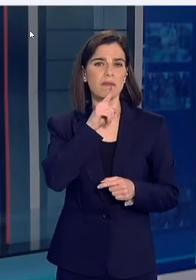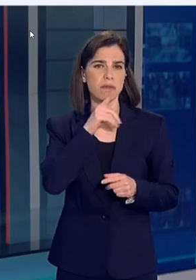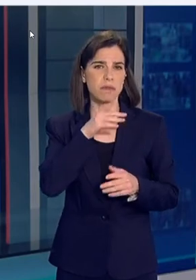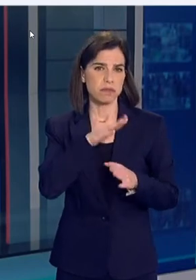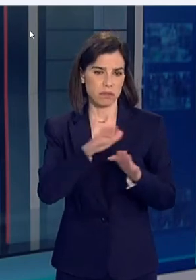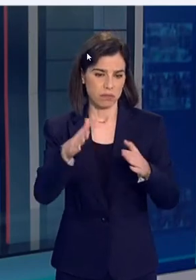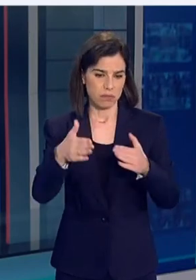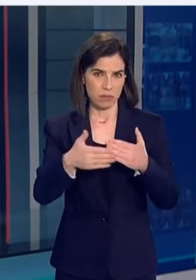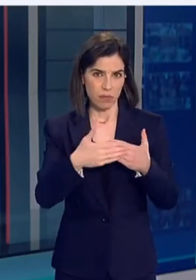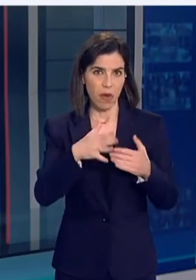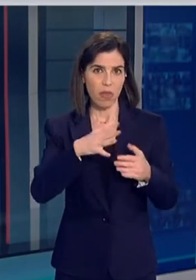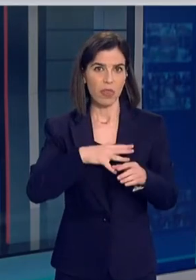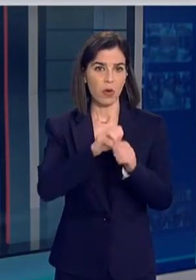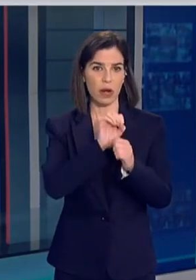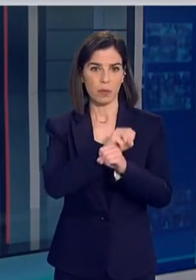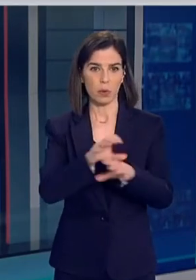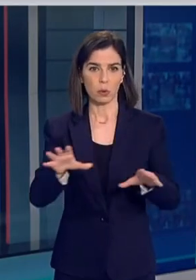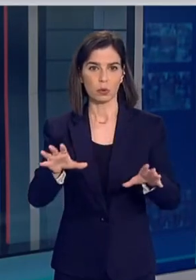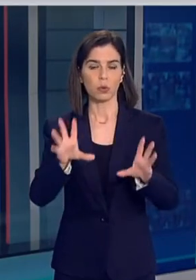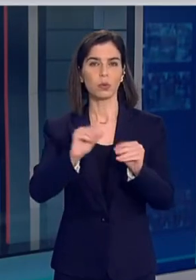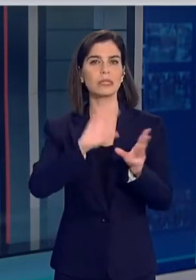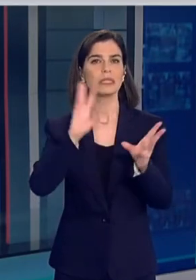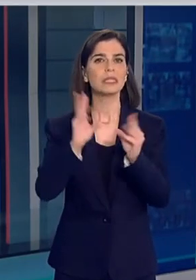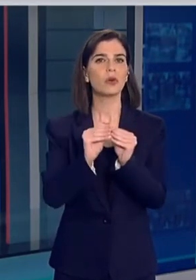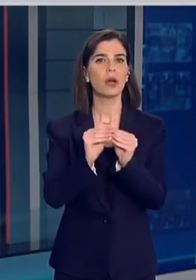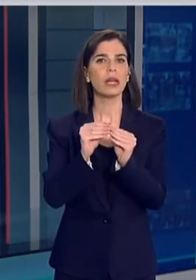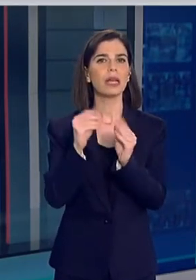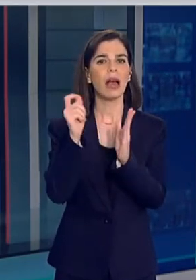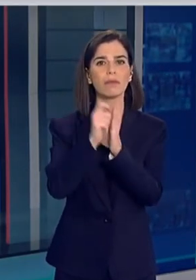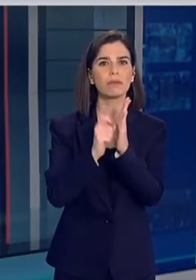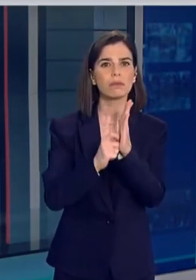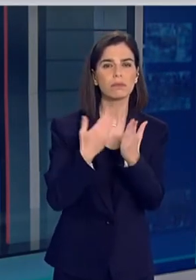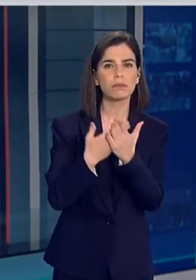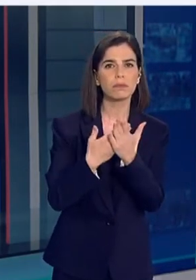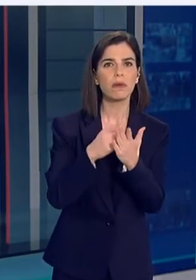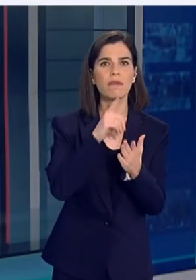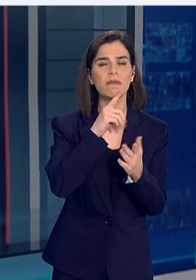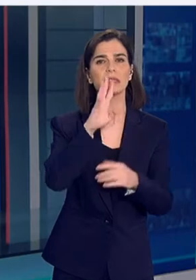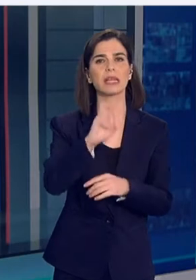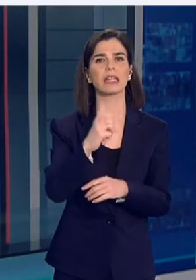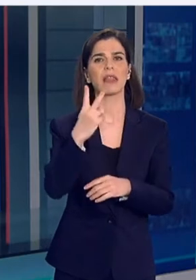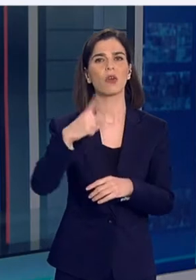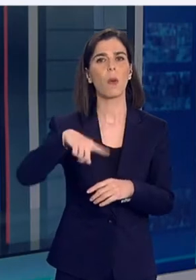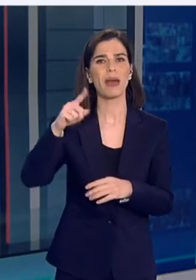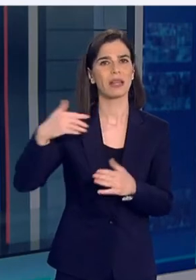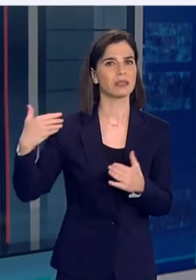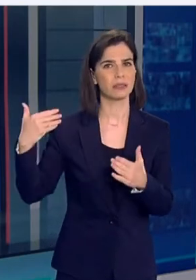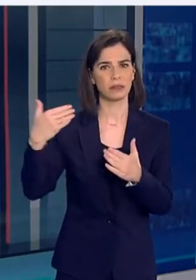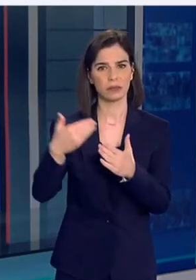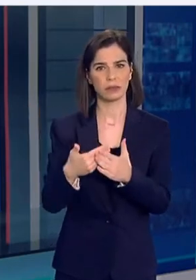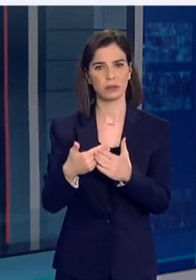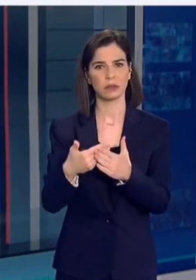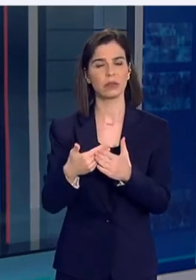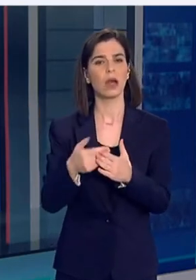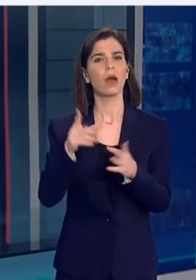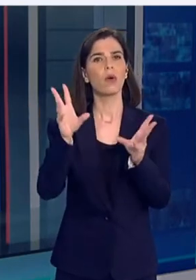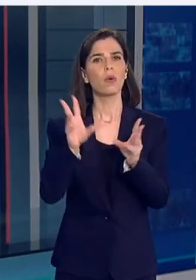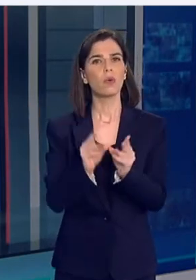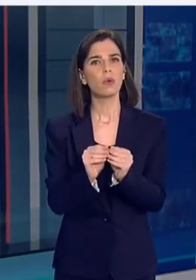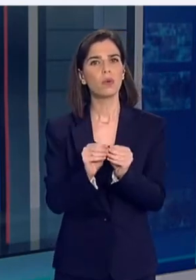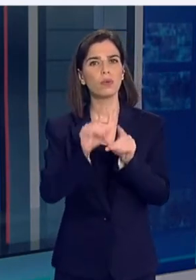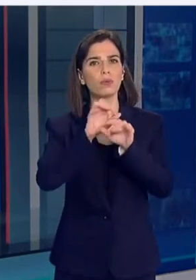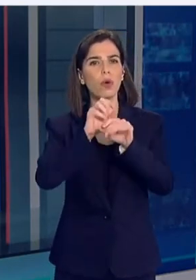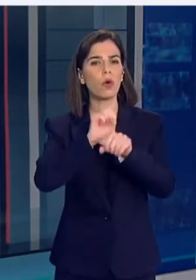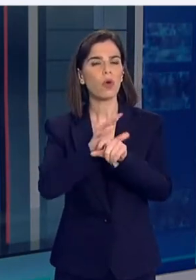Θα ήθελα να σας ενημερώσω για τα συνολικά στατιστικά στοιχεία αυτών των 42 ημερών που αφορούν στην